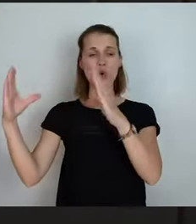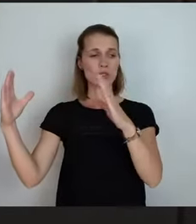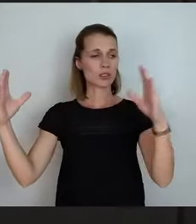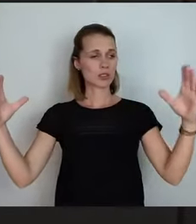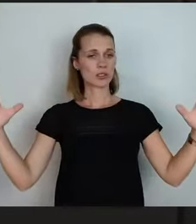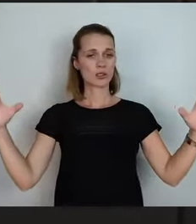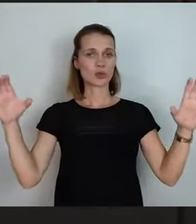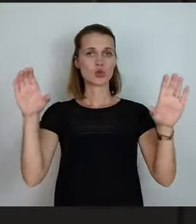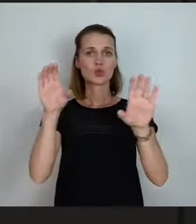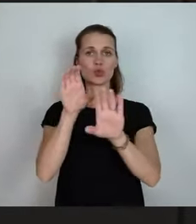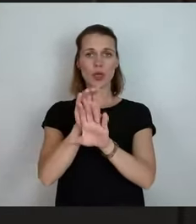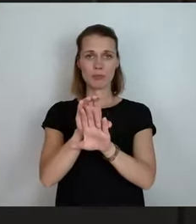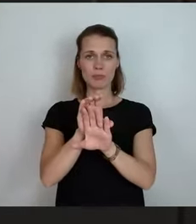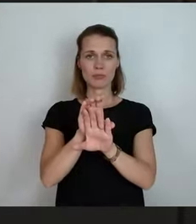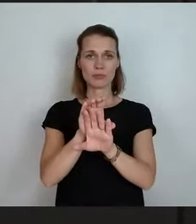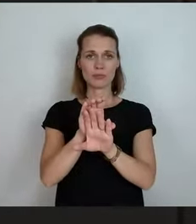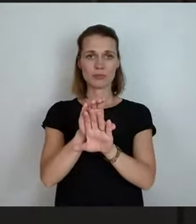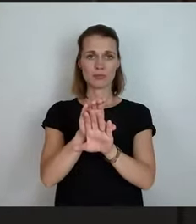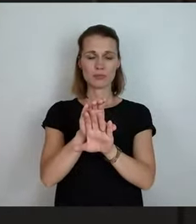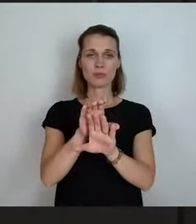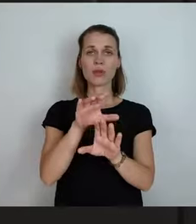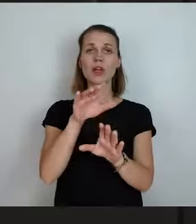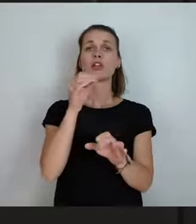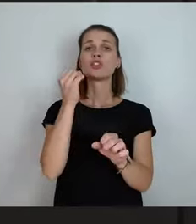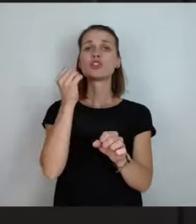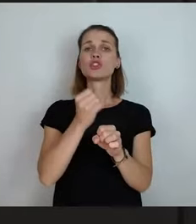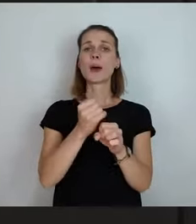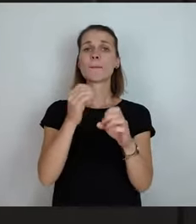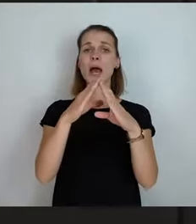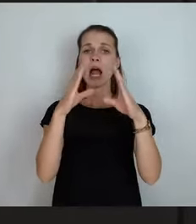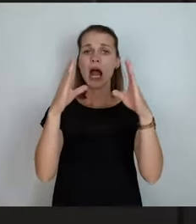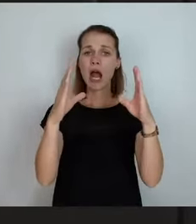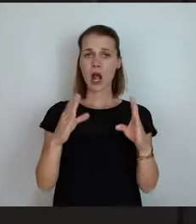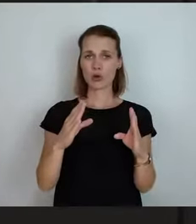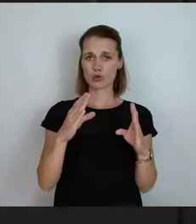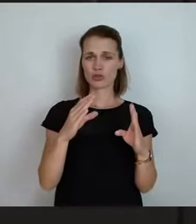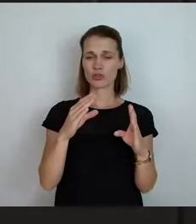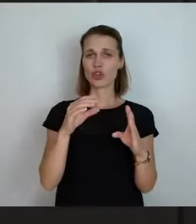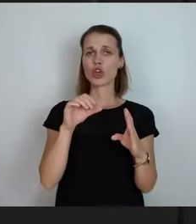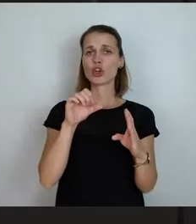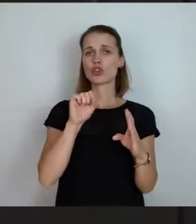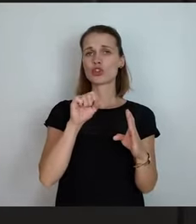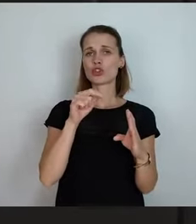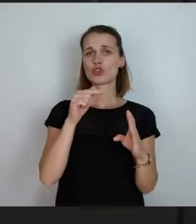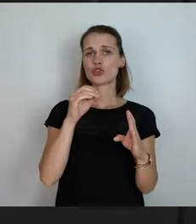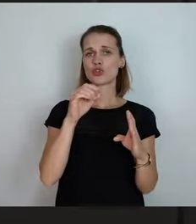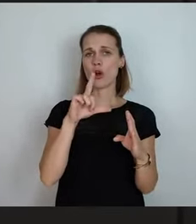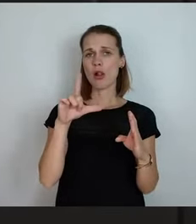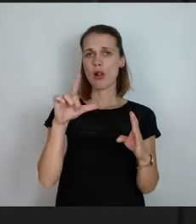Stammhaus Stolberg passieren soll. Und